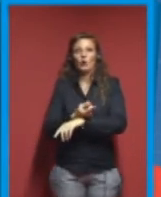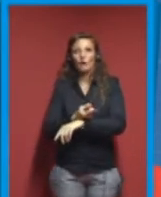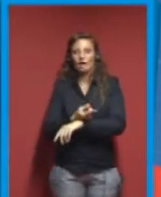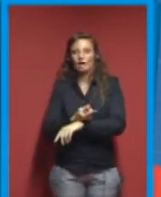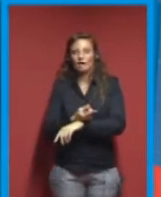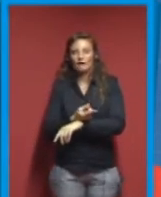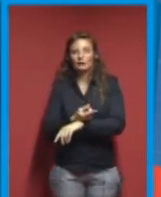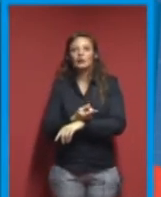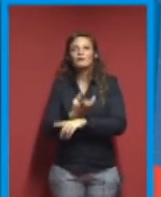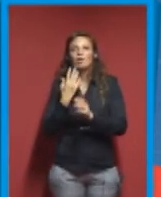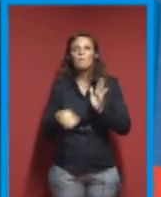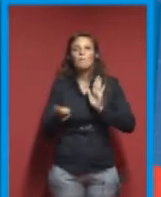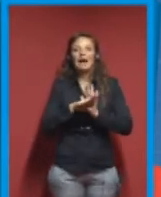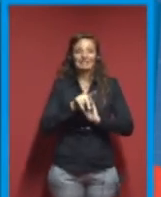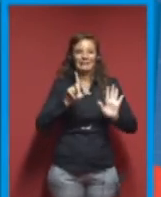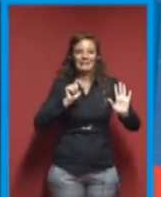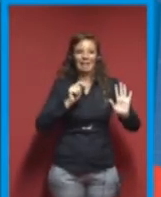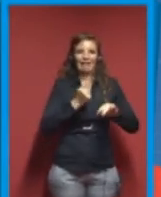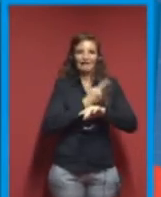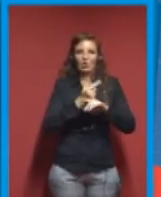Partendo da 70 ore a settimana.